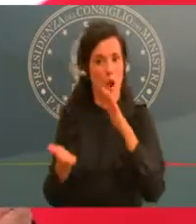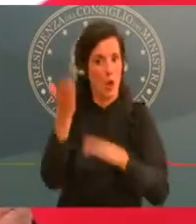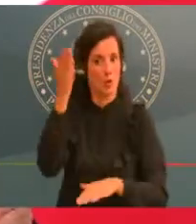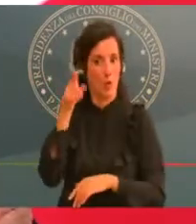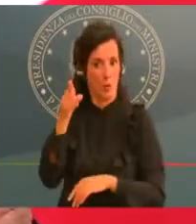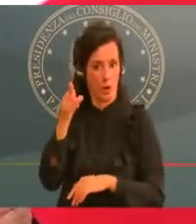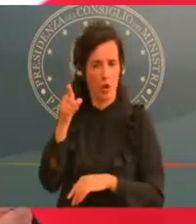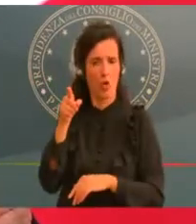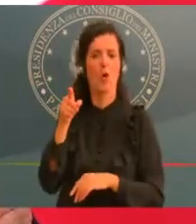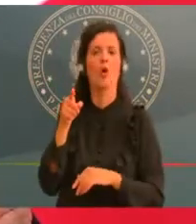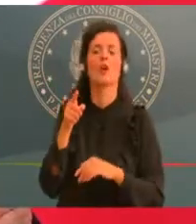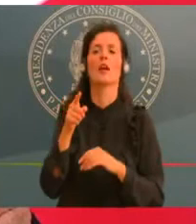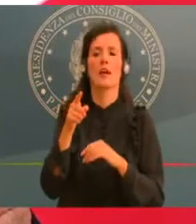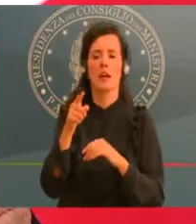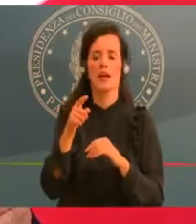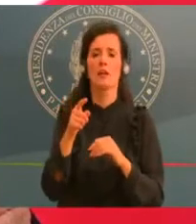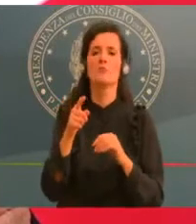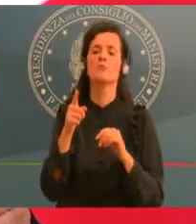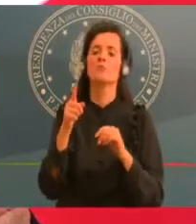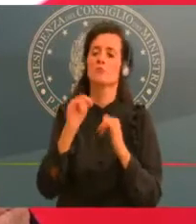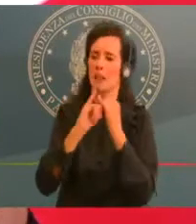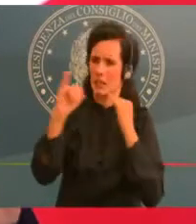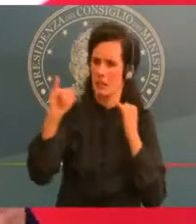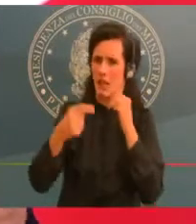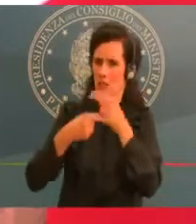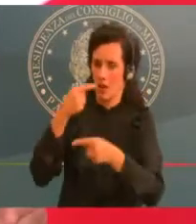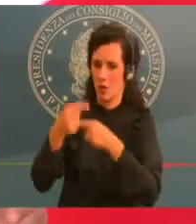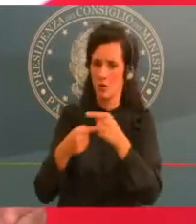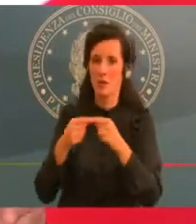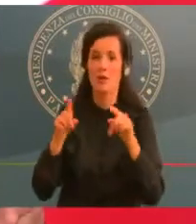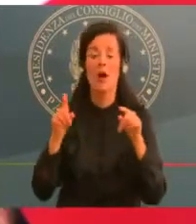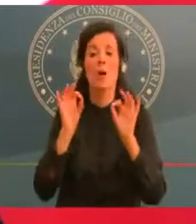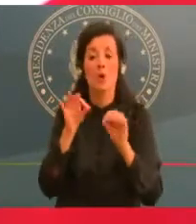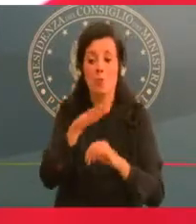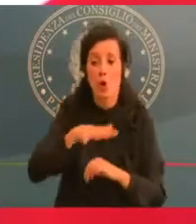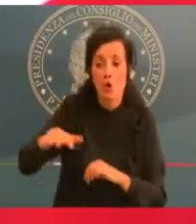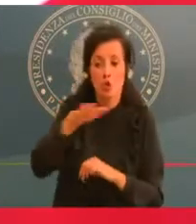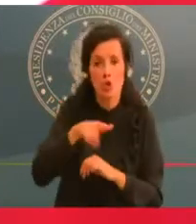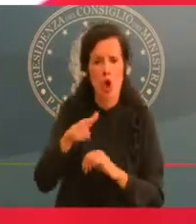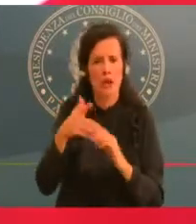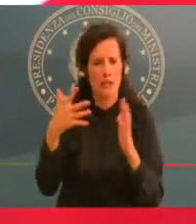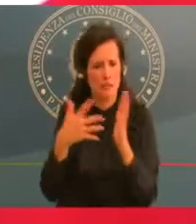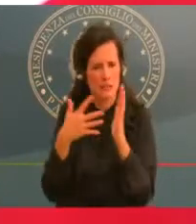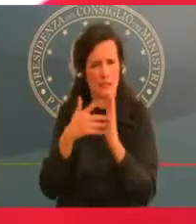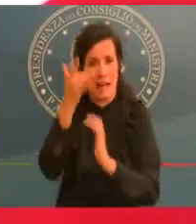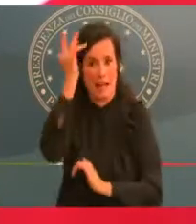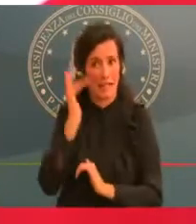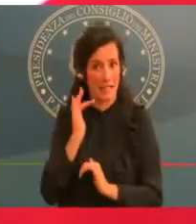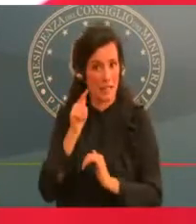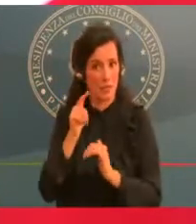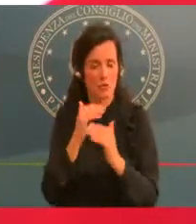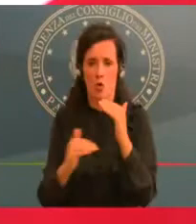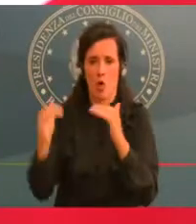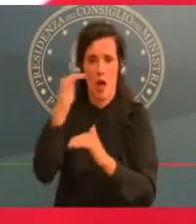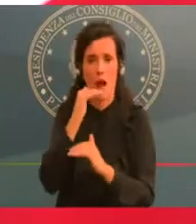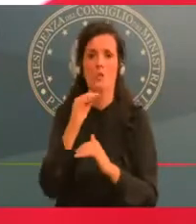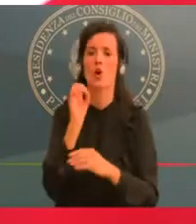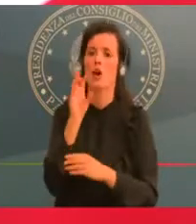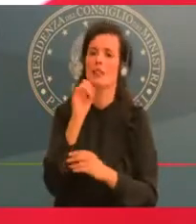mandare in dad didattica a distanza anche gli studenti seconda e terza media è un fatto che pesa molto al governo